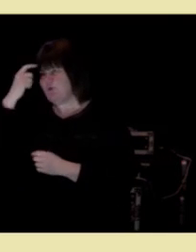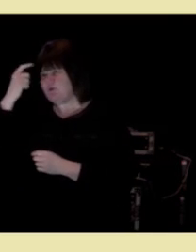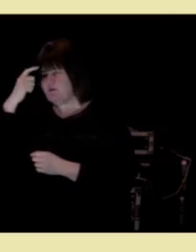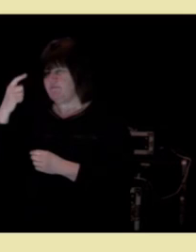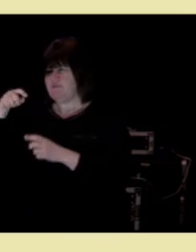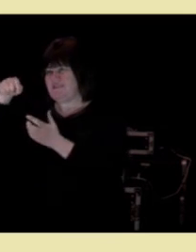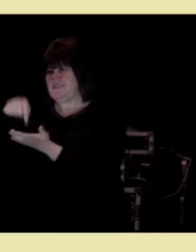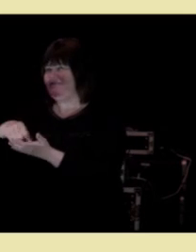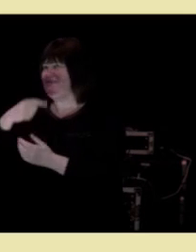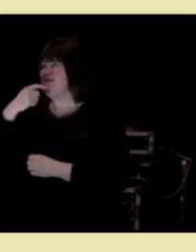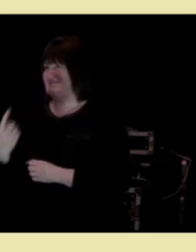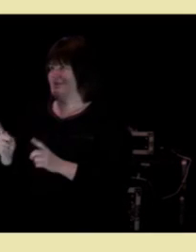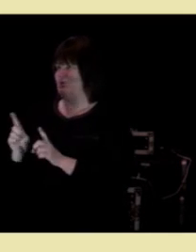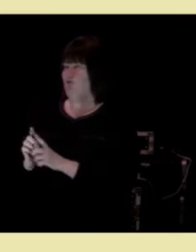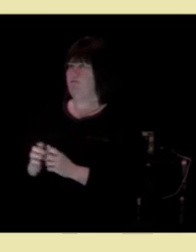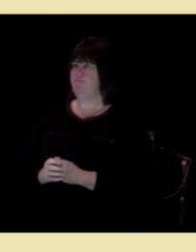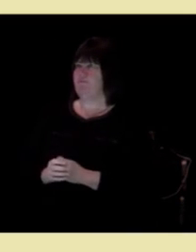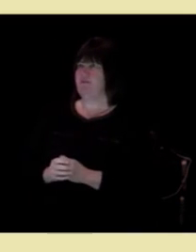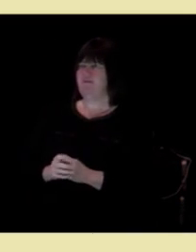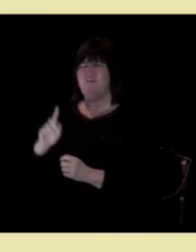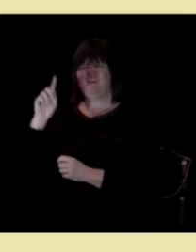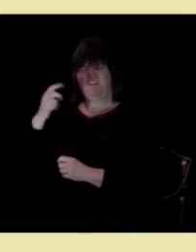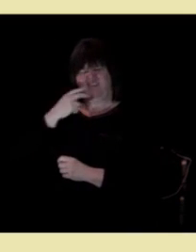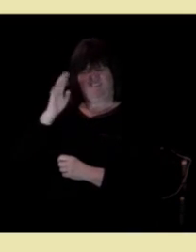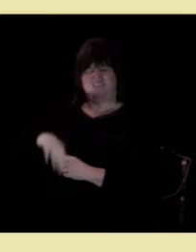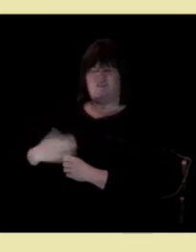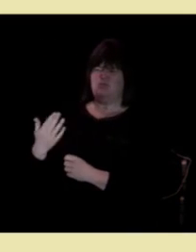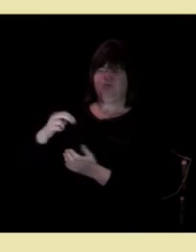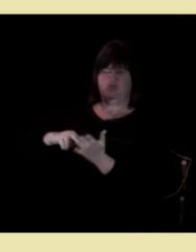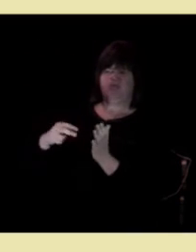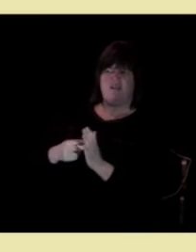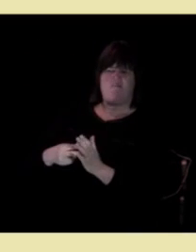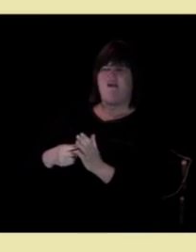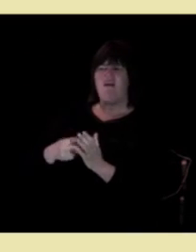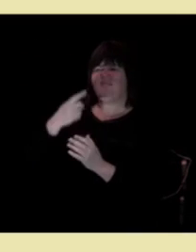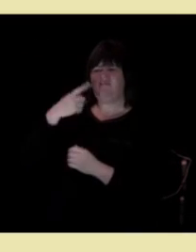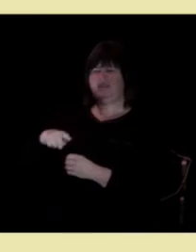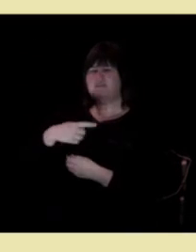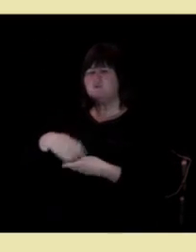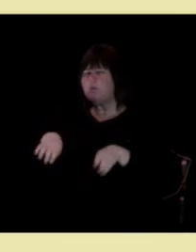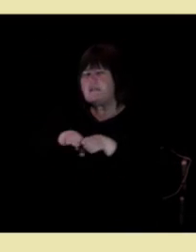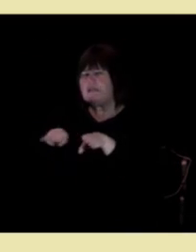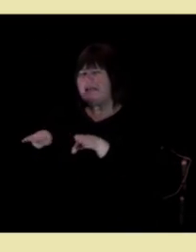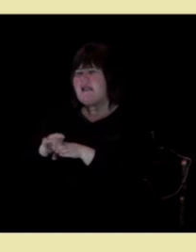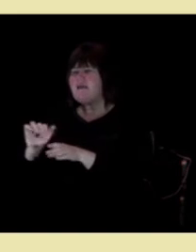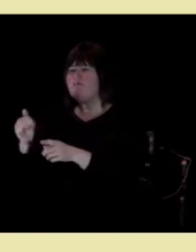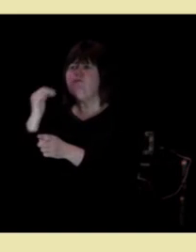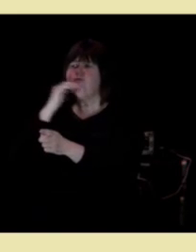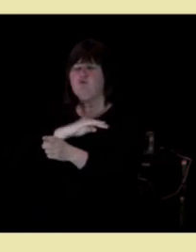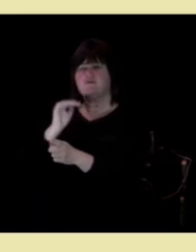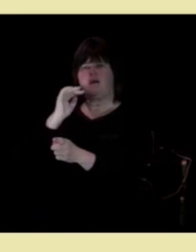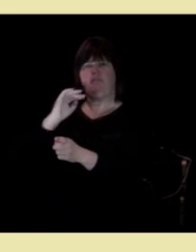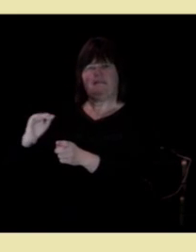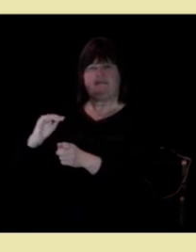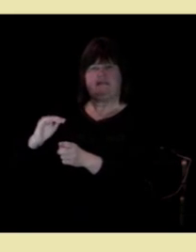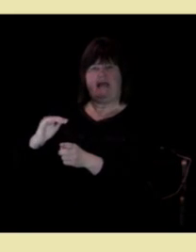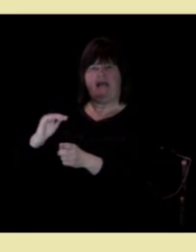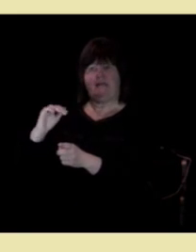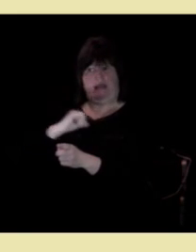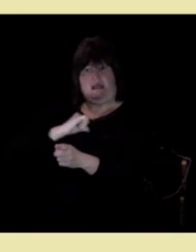måten. Det kan virke som om systemet er dårlig på å legge det rette for at folk skal mestre helseproblemene selv.